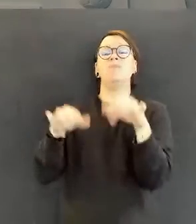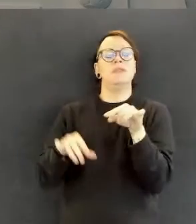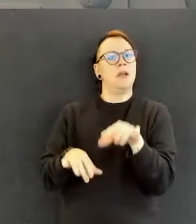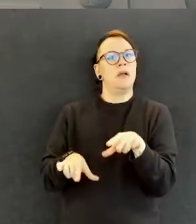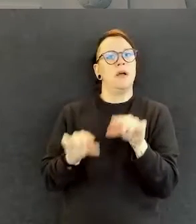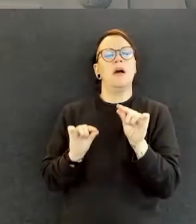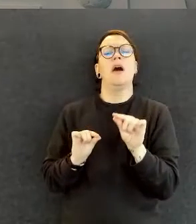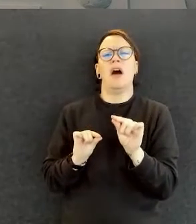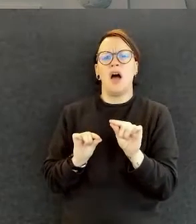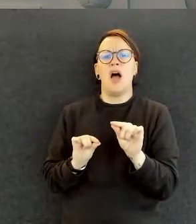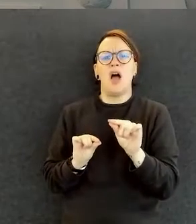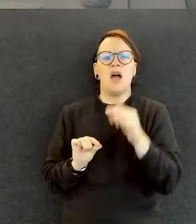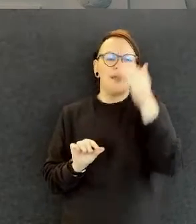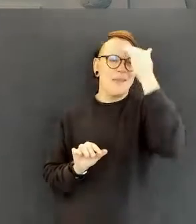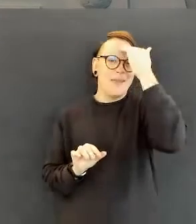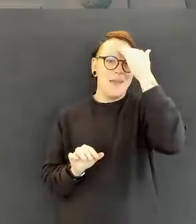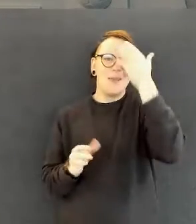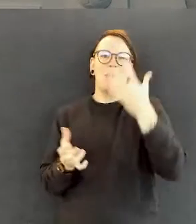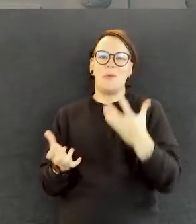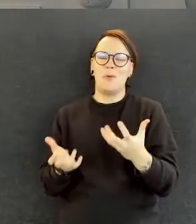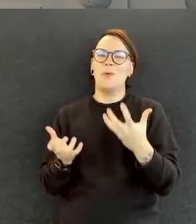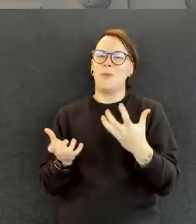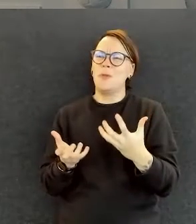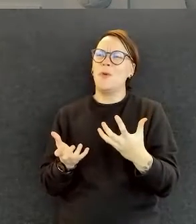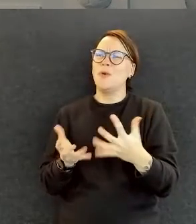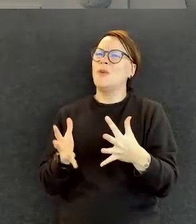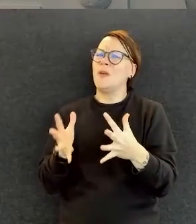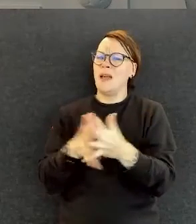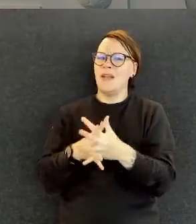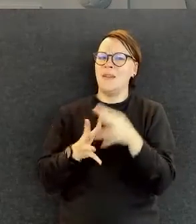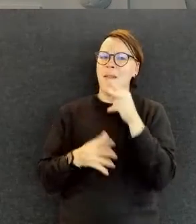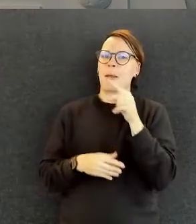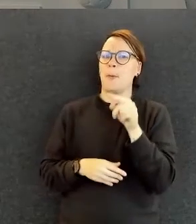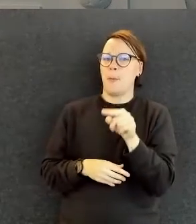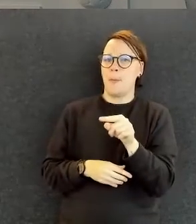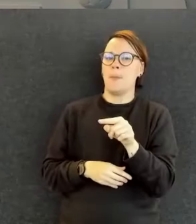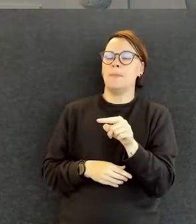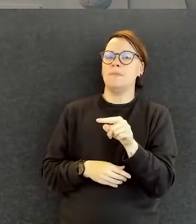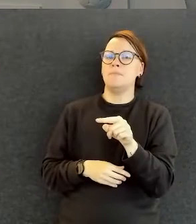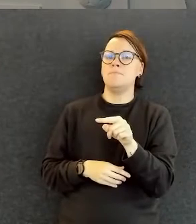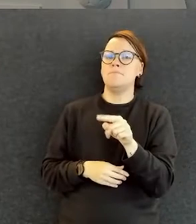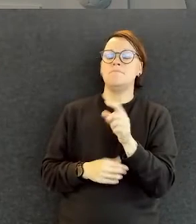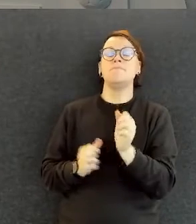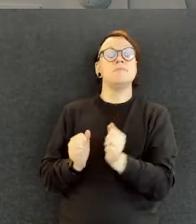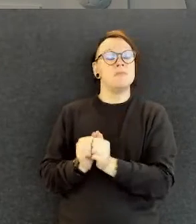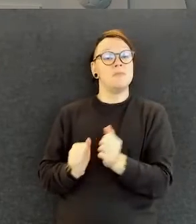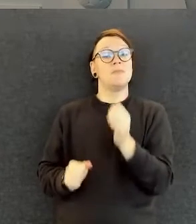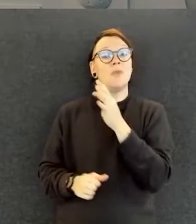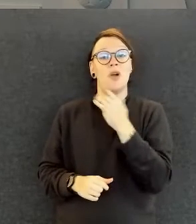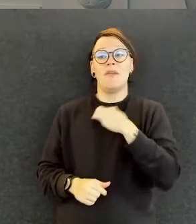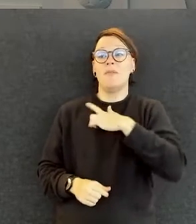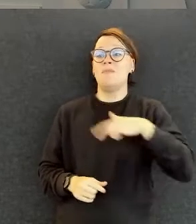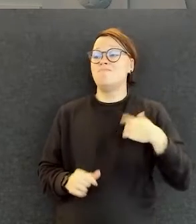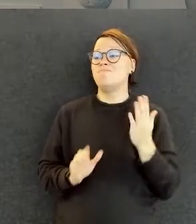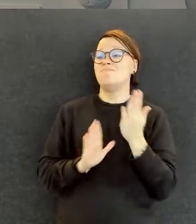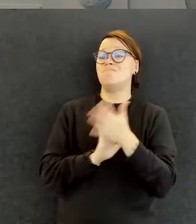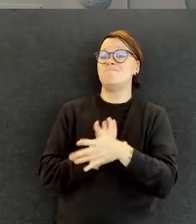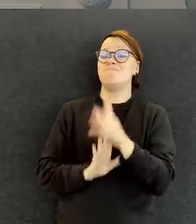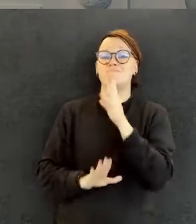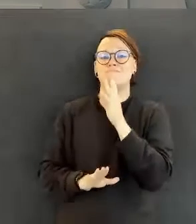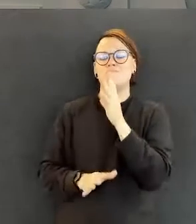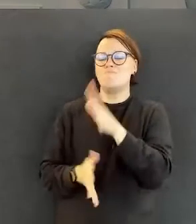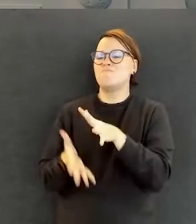josta taisitkin tässä mainita. Ja oli tosi kiva päästä kertomaan, että me täällä Suomessa